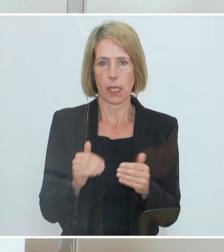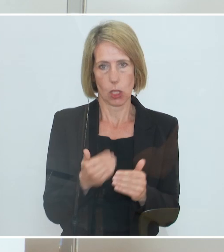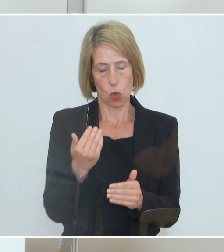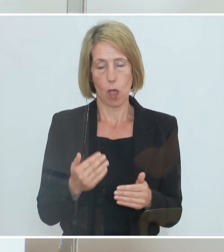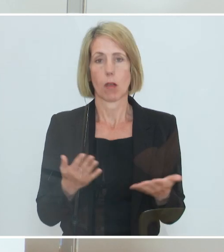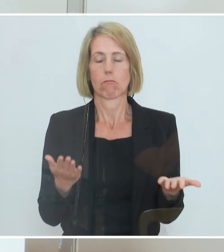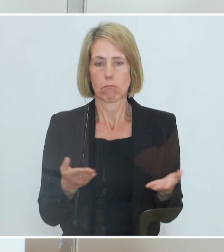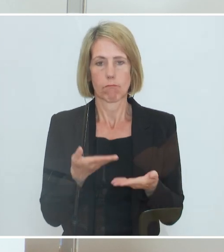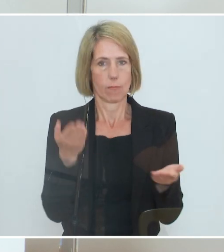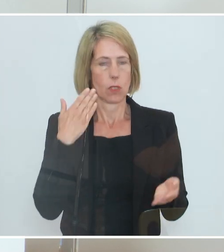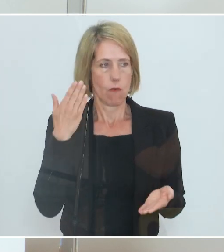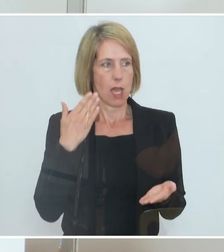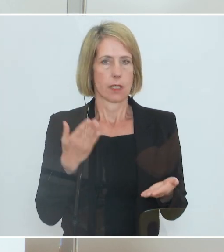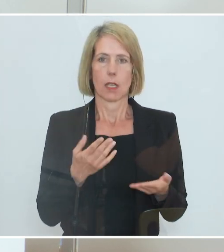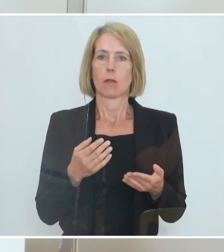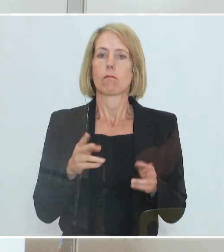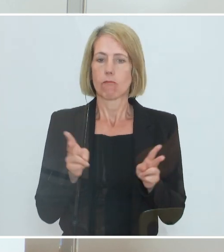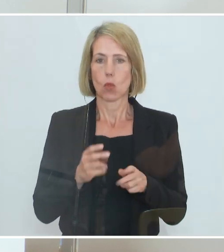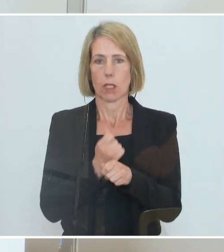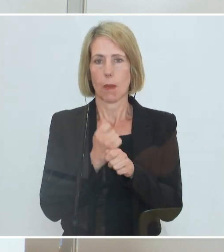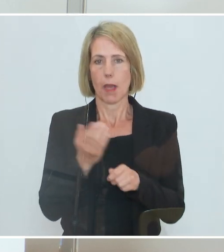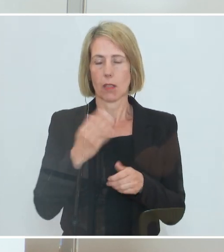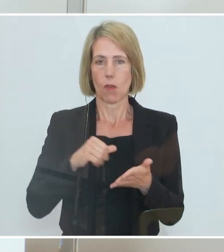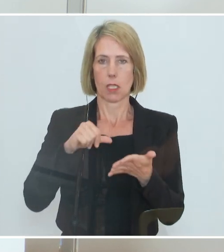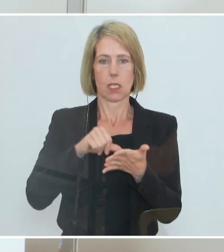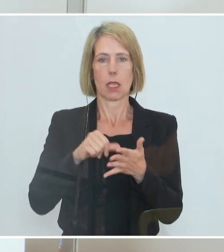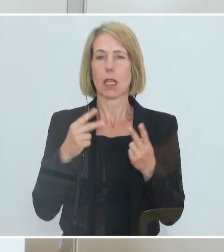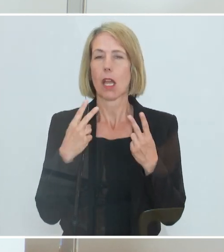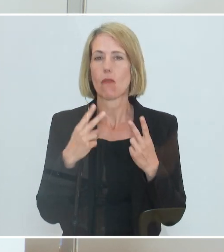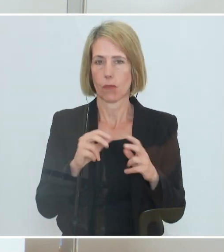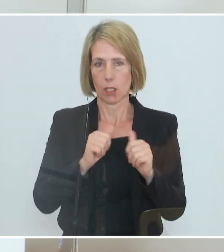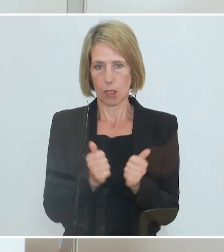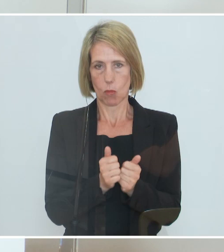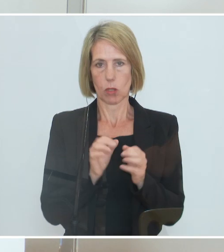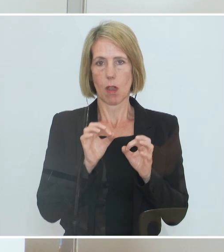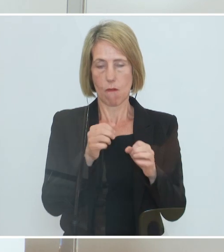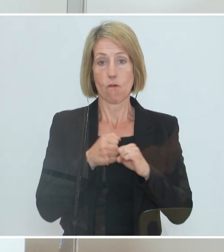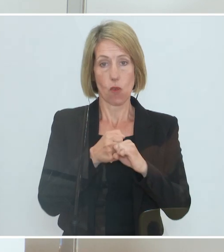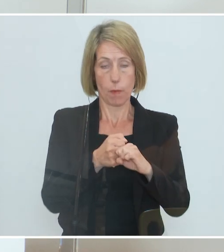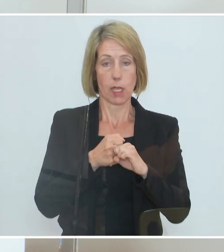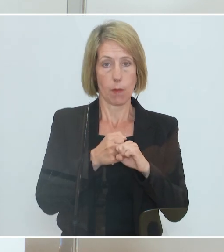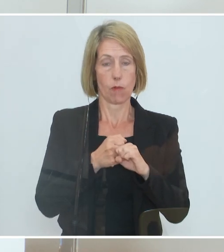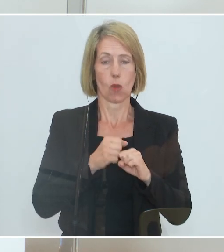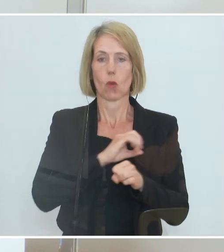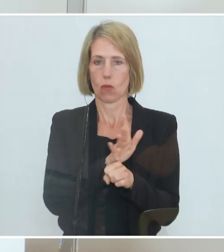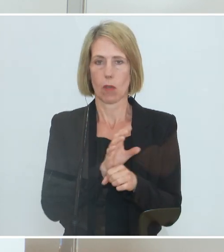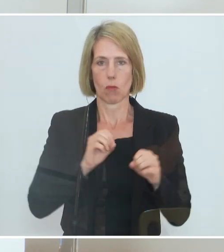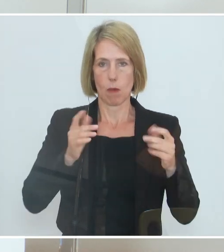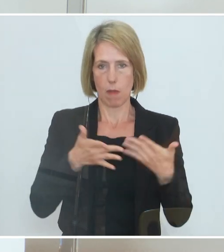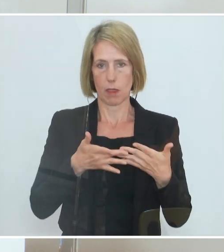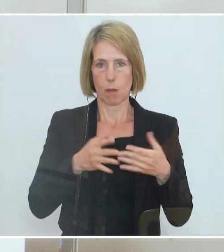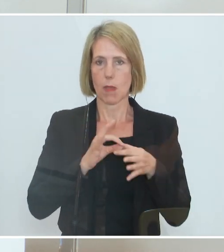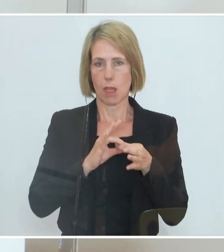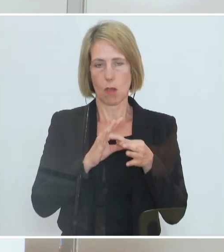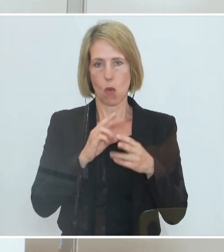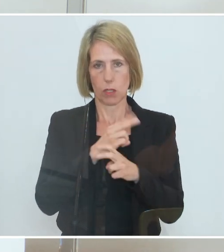die Kurzarbeit war ja eines der wichtigsten und zentralsten Modelle zur Bekämpfung der Corona-Pandemie in Österreich. Einerseits